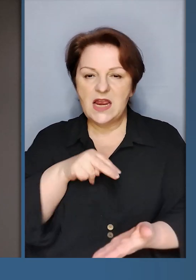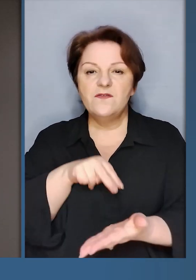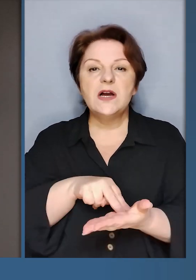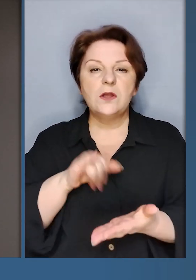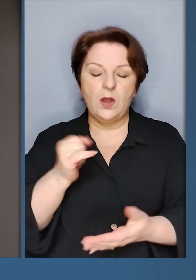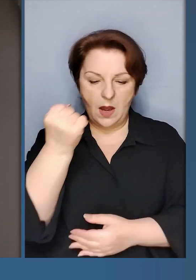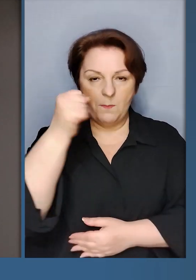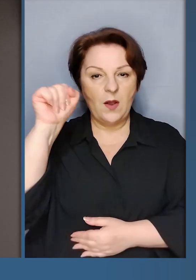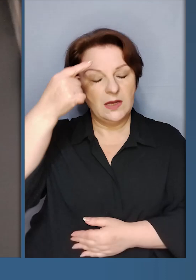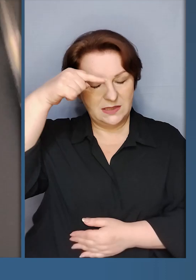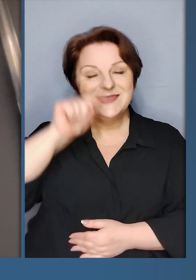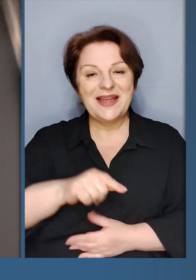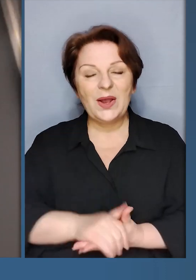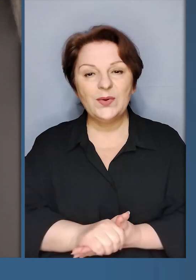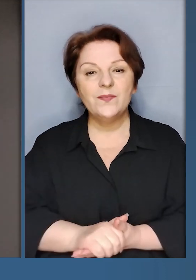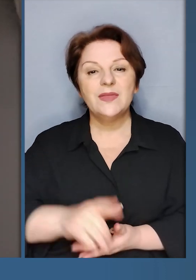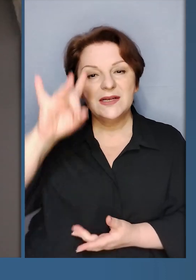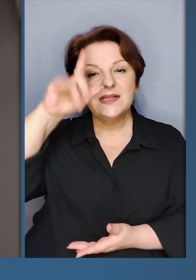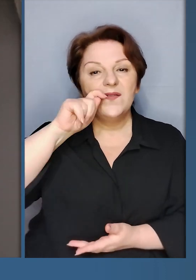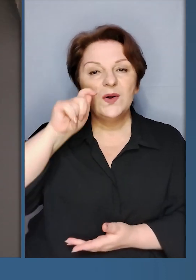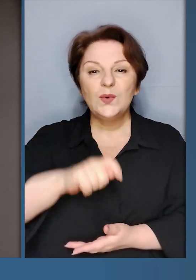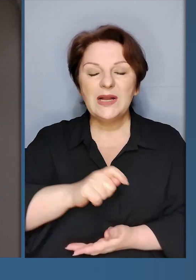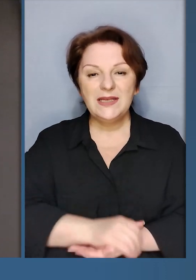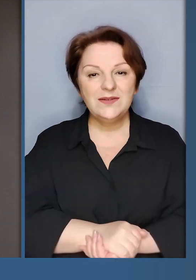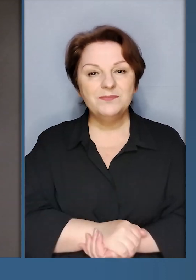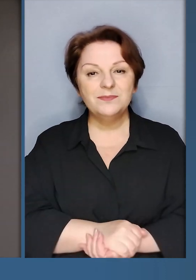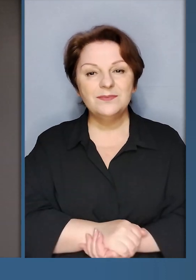вистоїмо і переможемо. Знаю. Слава Україні!